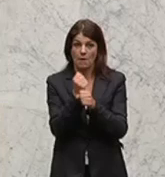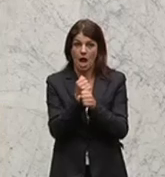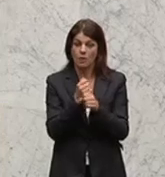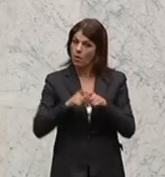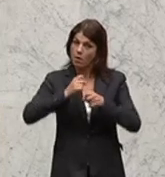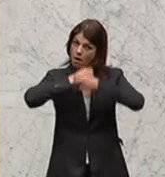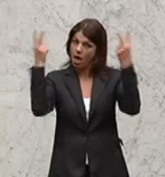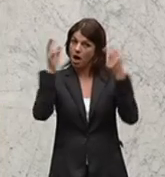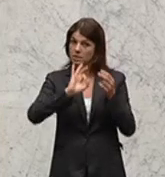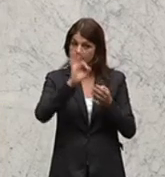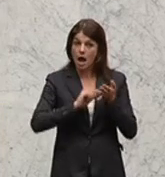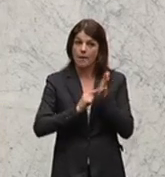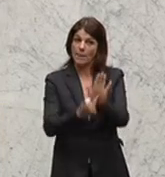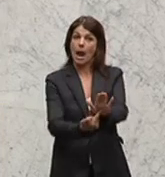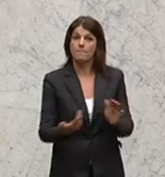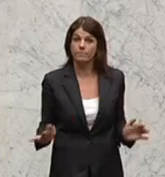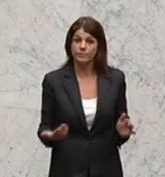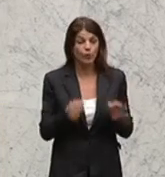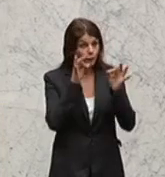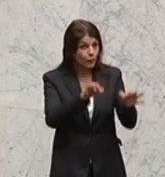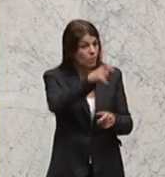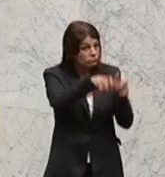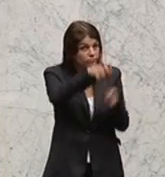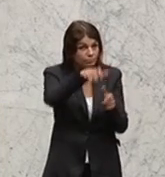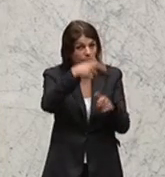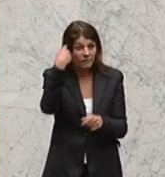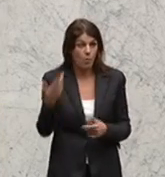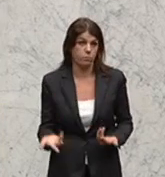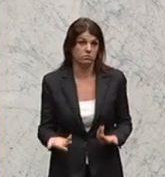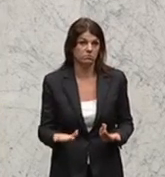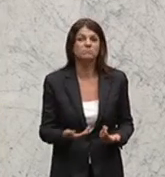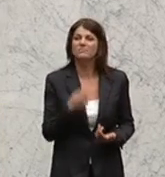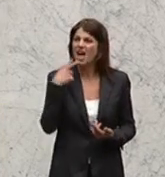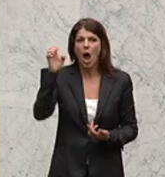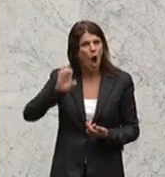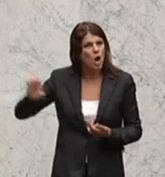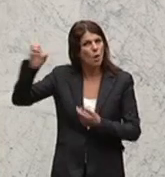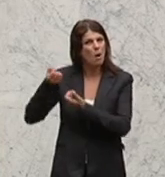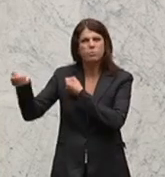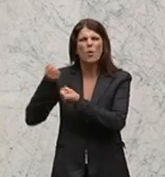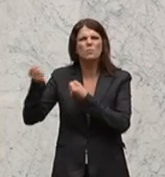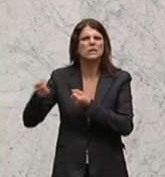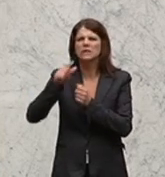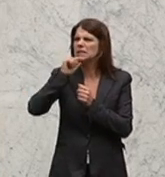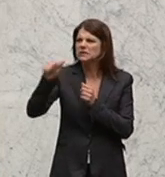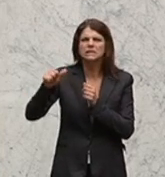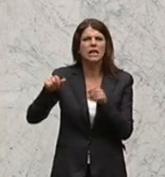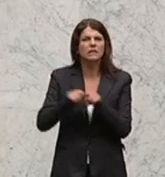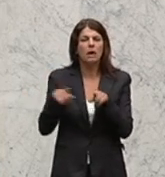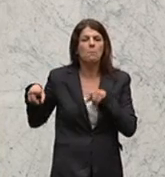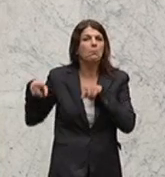sichtbares Zeichen zu setzen für die Bevölkerung, dass es sich bei der Europapolitik nicht um ein